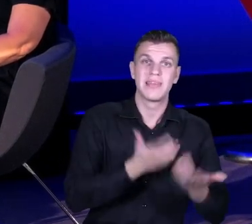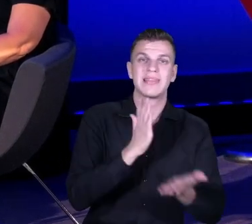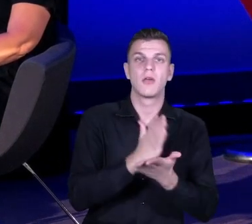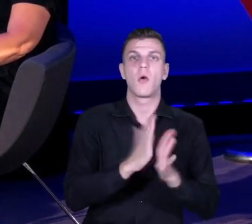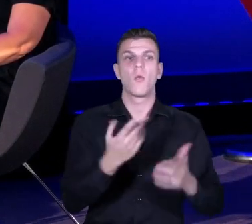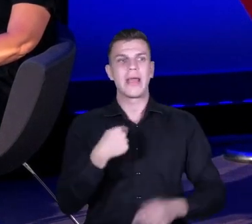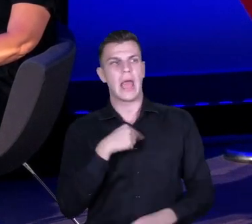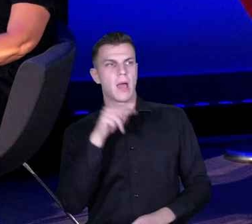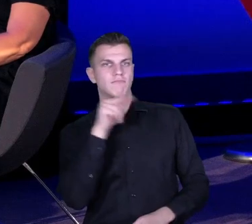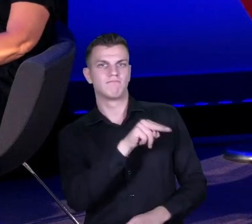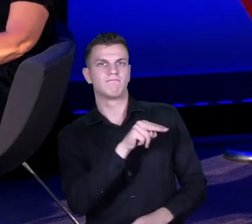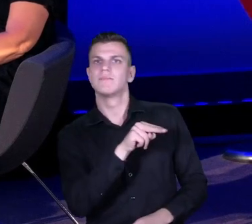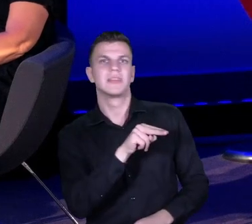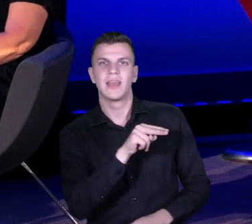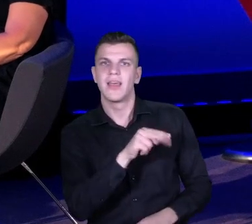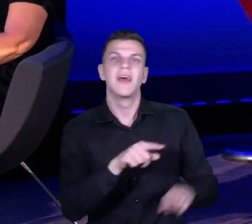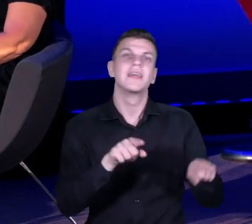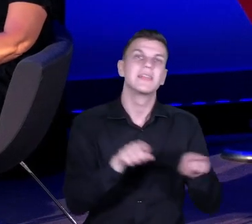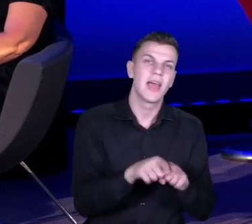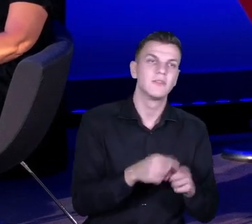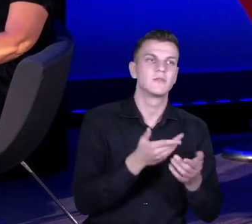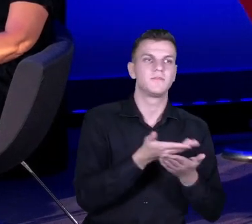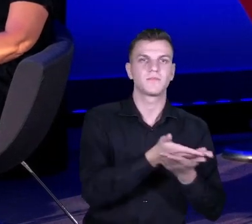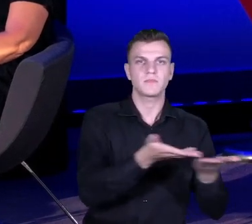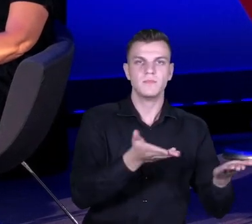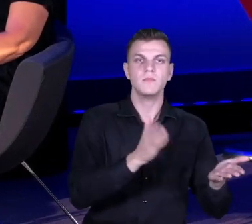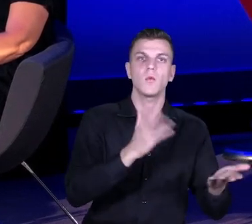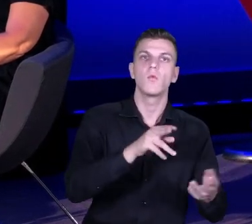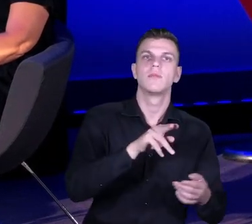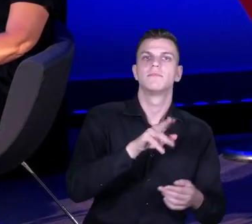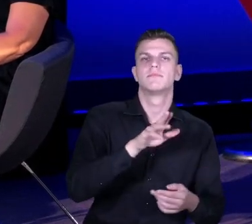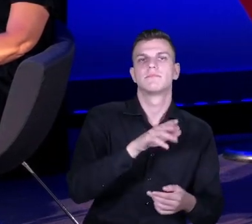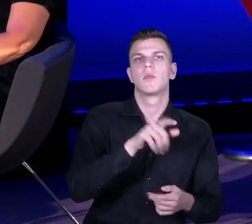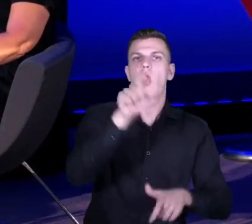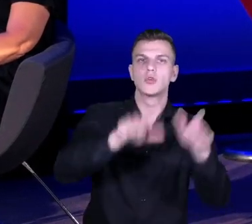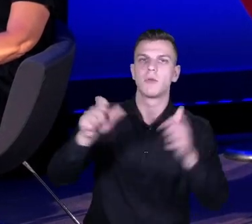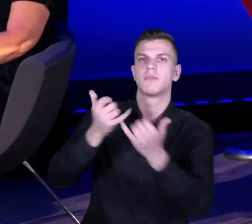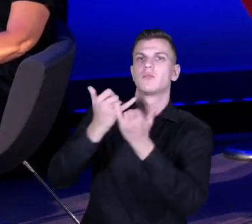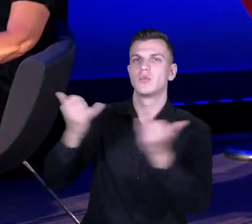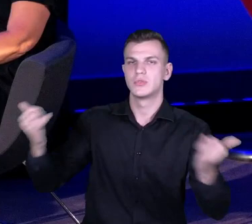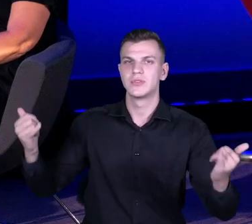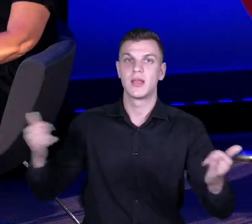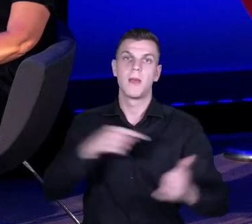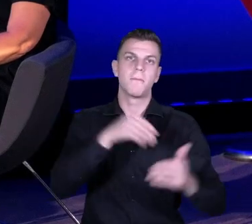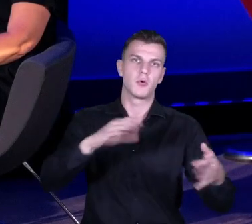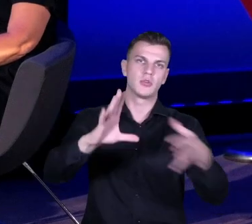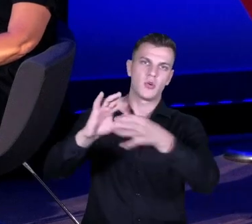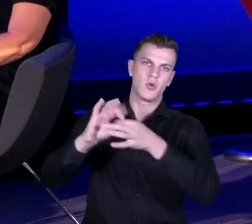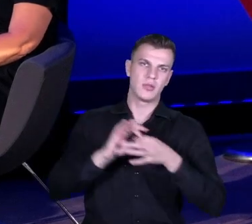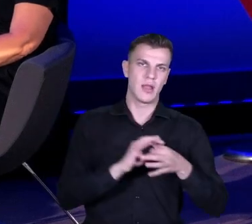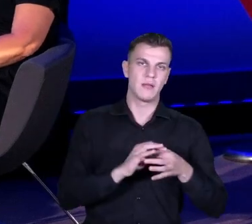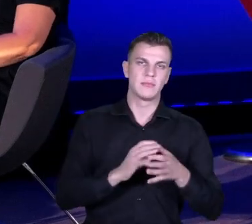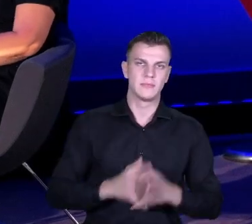kontaktu, znaczy kontaktu z różnymi sposobami zarządzania, czy w ogóle realizowania pewnych działań.